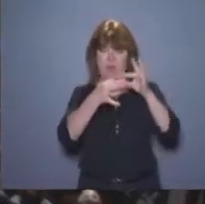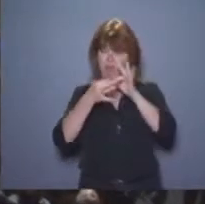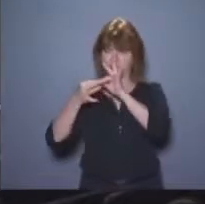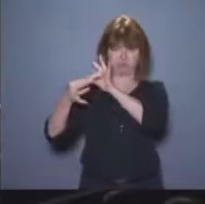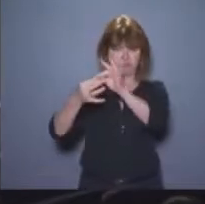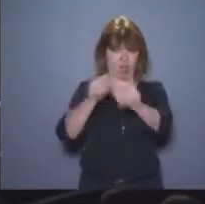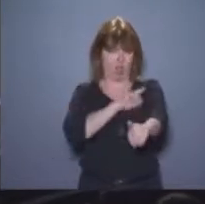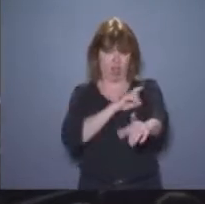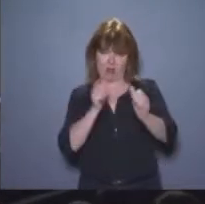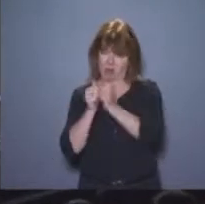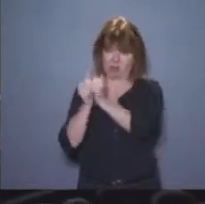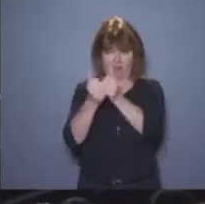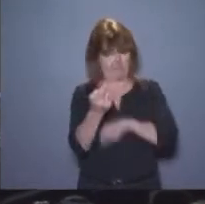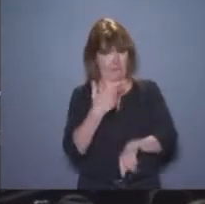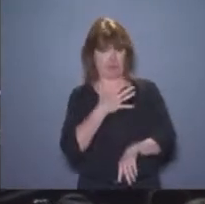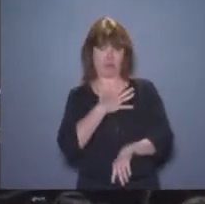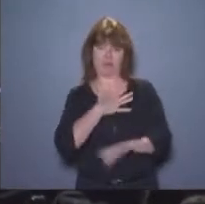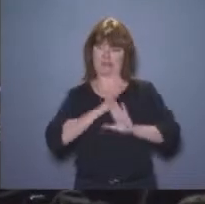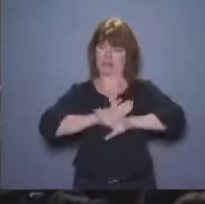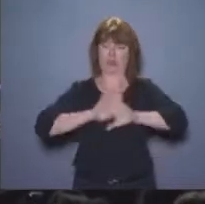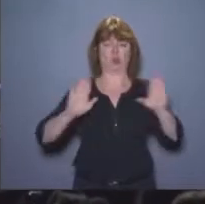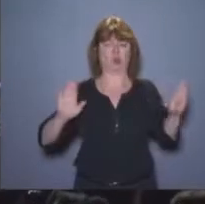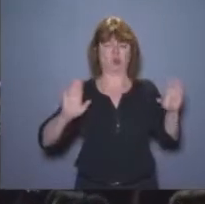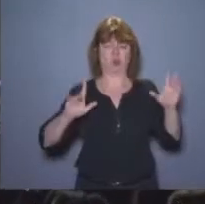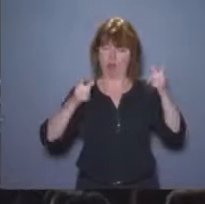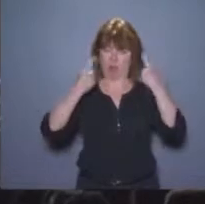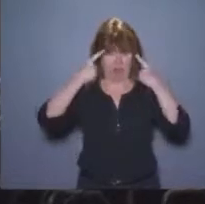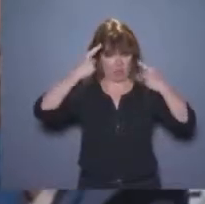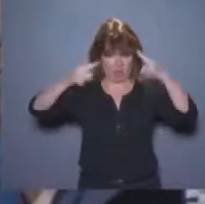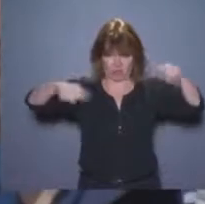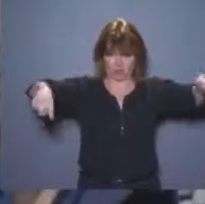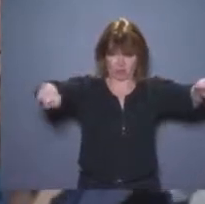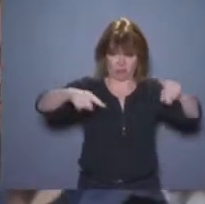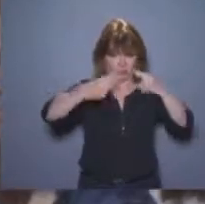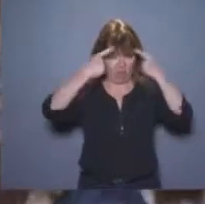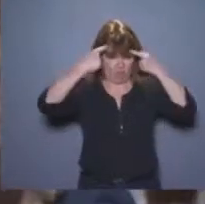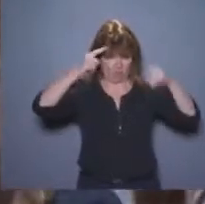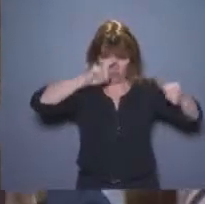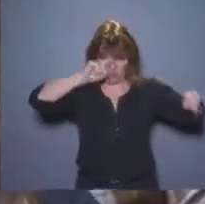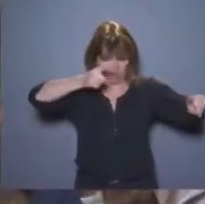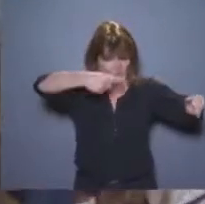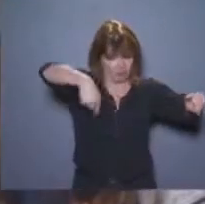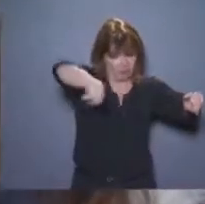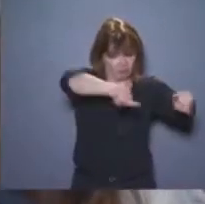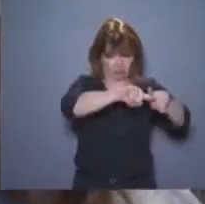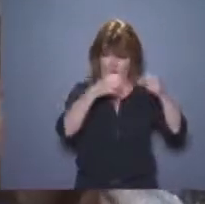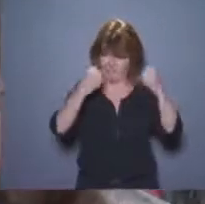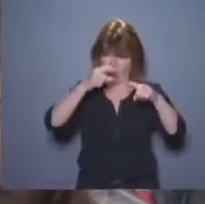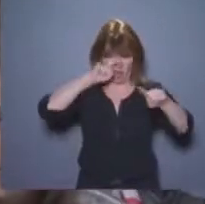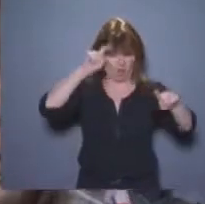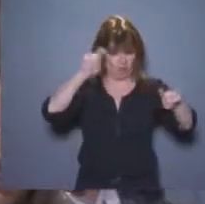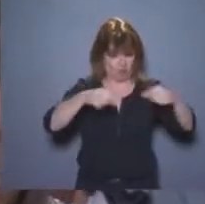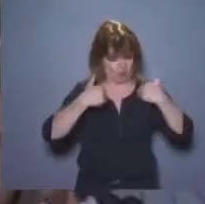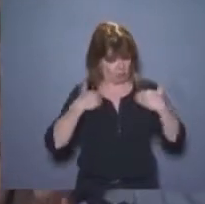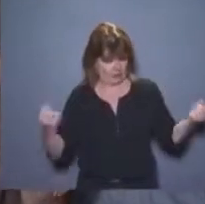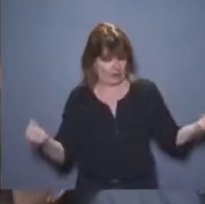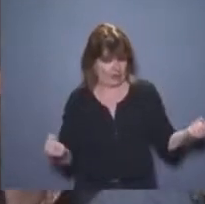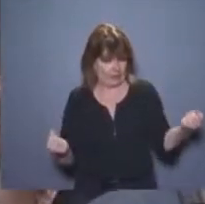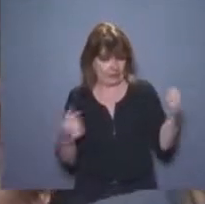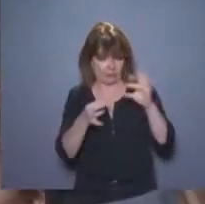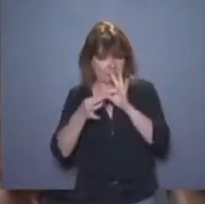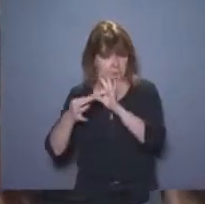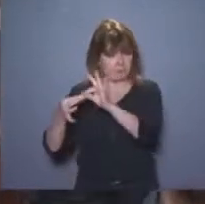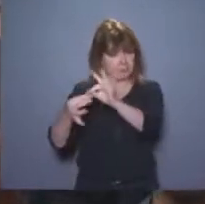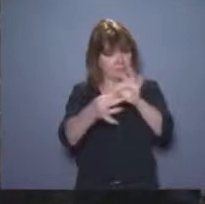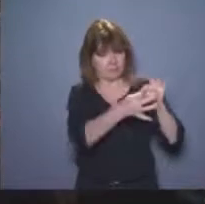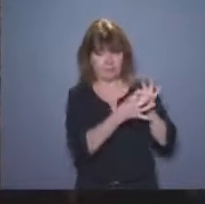J'aurais été, dans cette circonstance, la personne qui a permis que cristallisent ces énergies, que convergent ces intelligences. Et nous